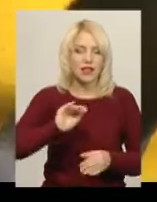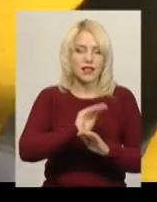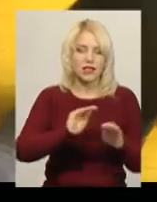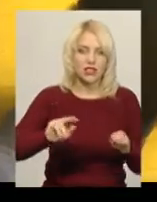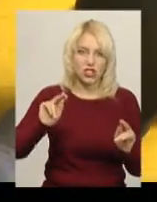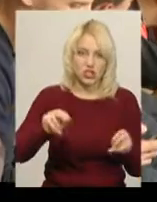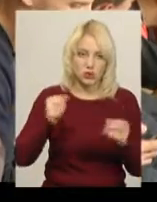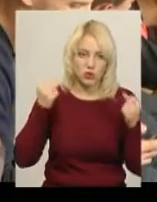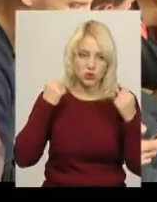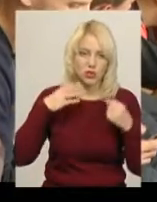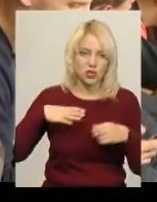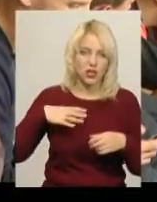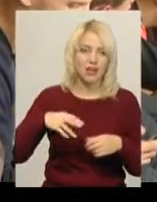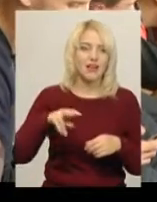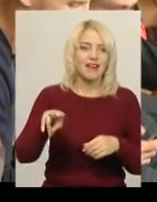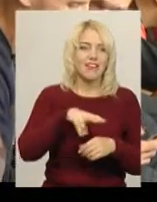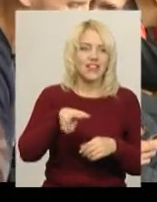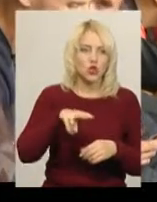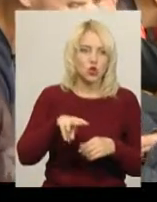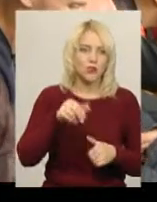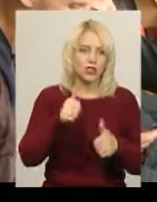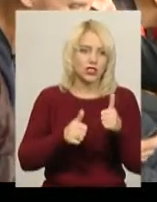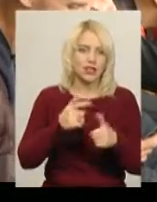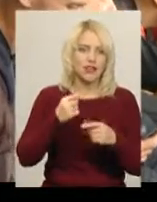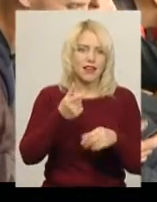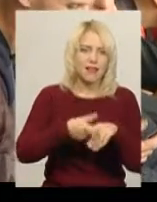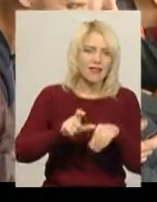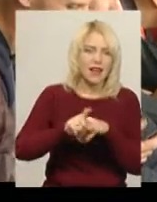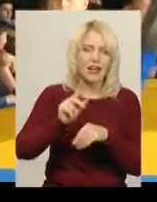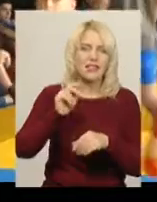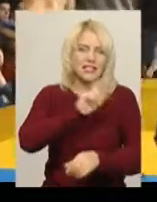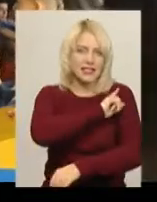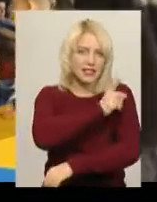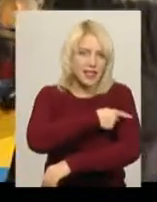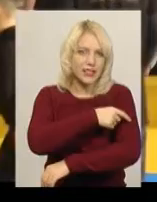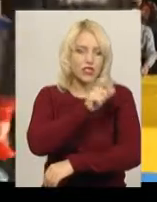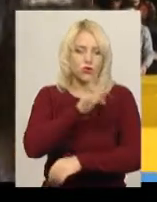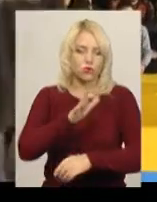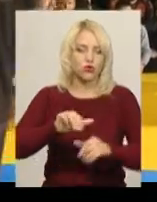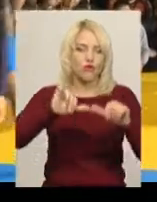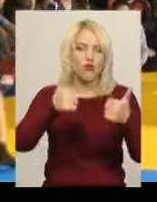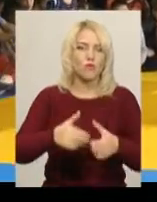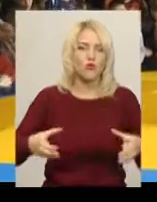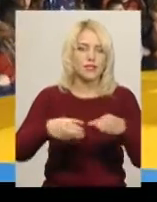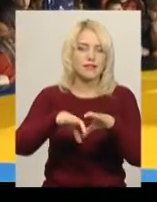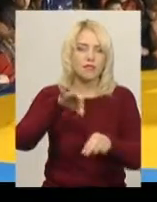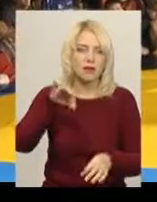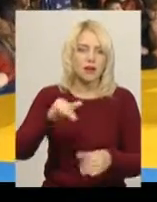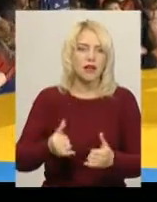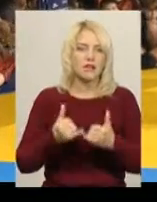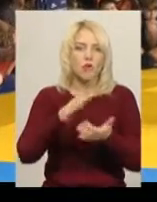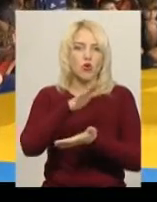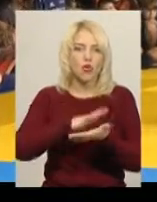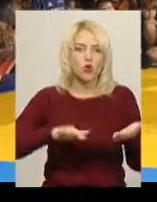області наприкінці листопада, де з сильніших, повідомляє головний суддя чемпіонату Дмитро Павлюк Сформують збірну для подальшої участі у всеукраїнських